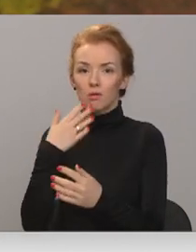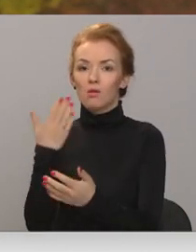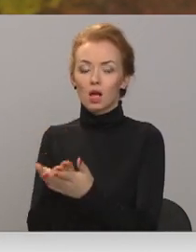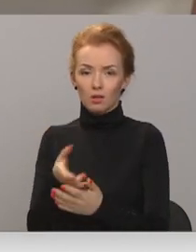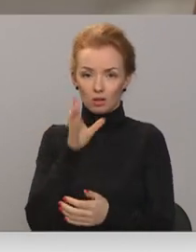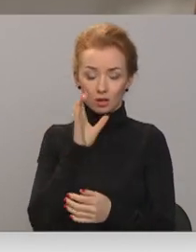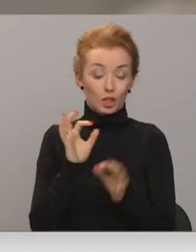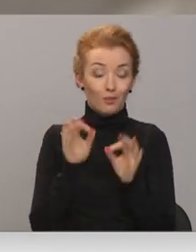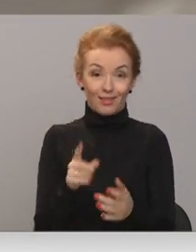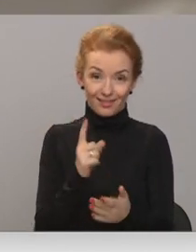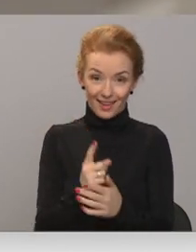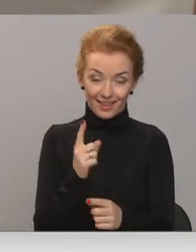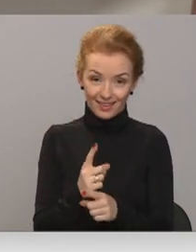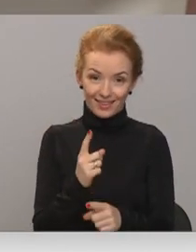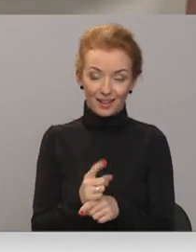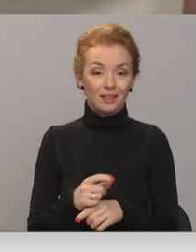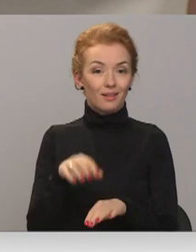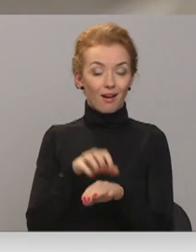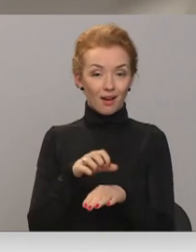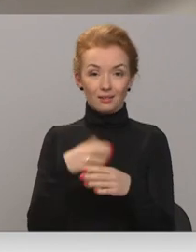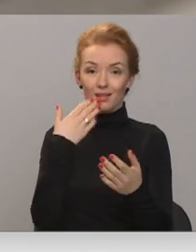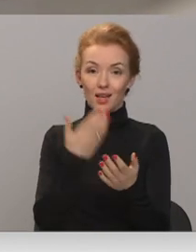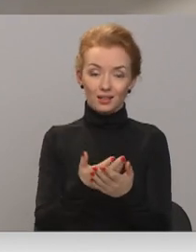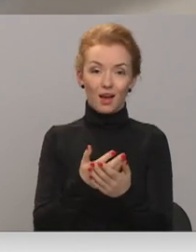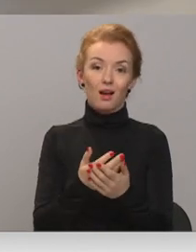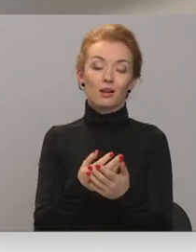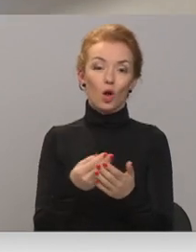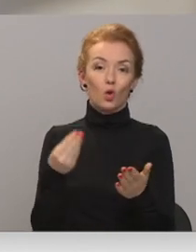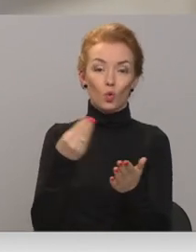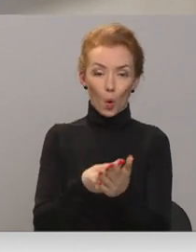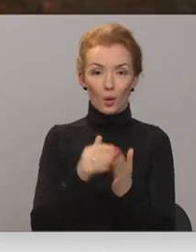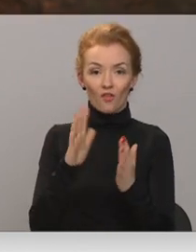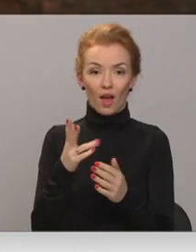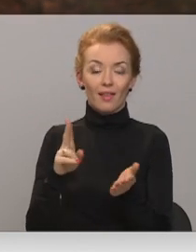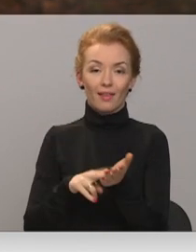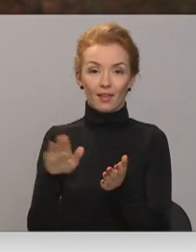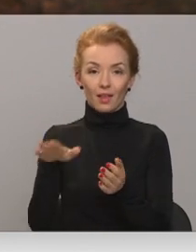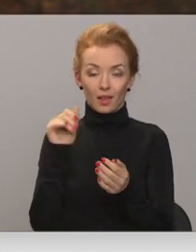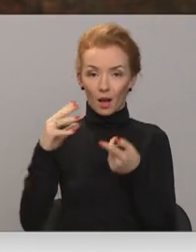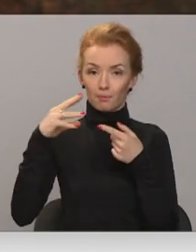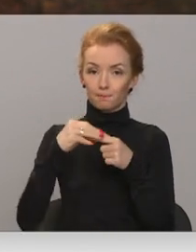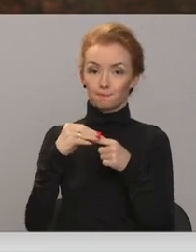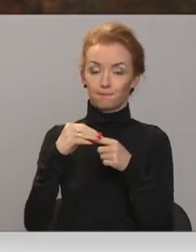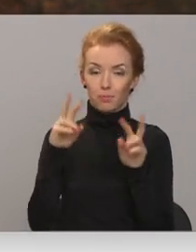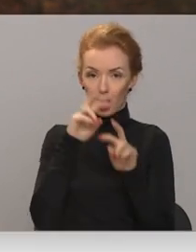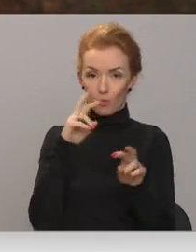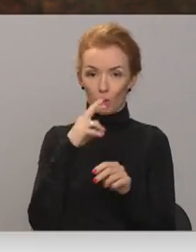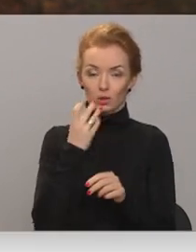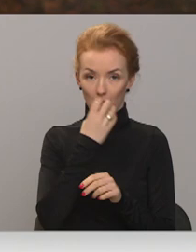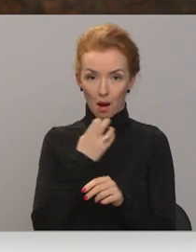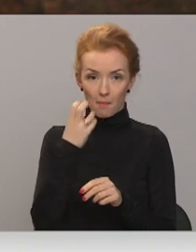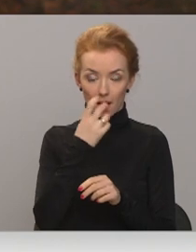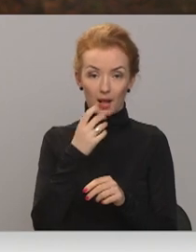Briesmes. Ārste noteikti iesaka iegādāties vai izīrēt pulsa oksimetru. Ja skāpēkļa saturācija mazinās